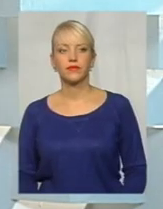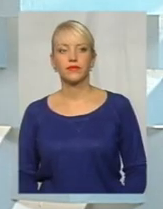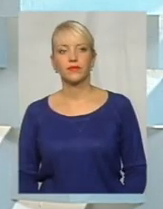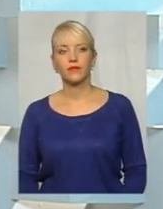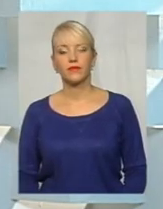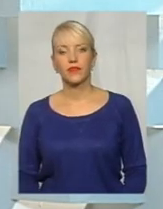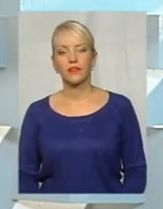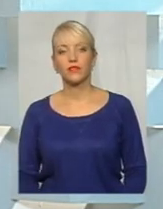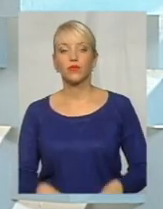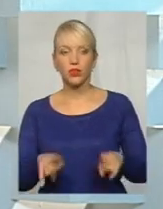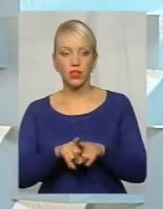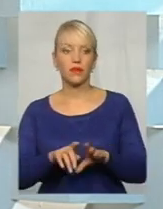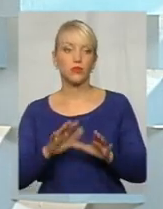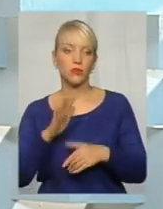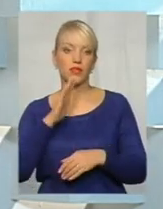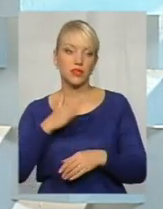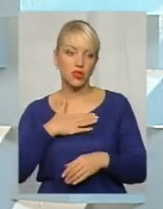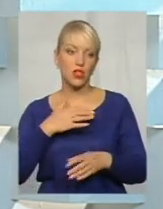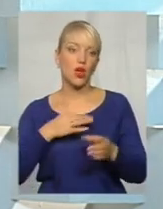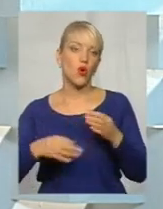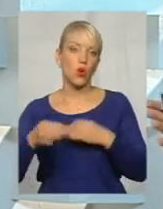Власне, от так відбувалася розмова.